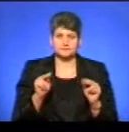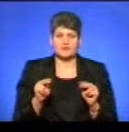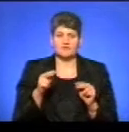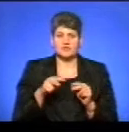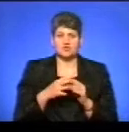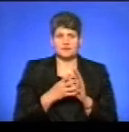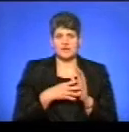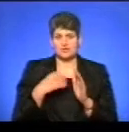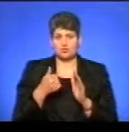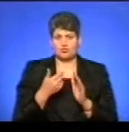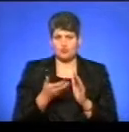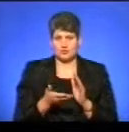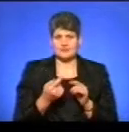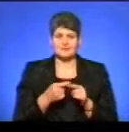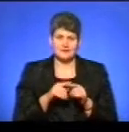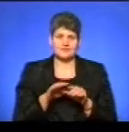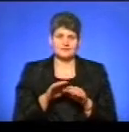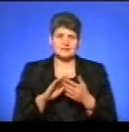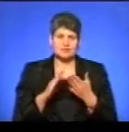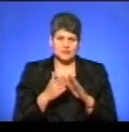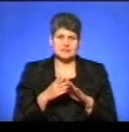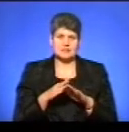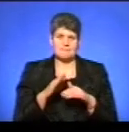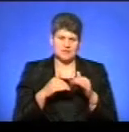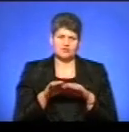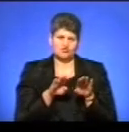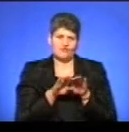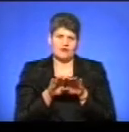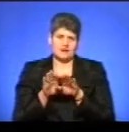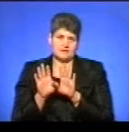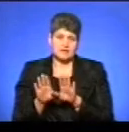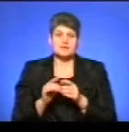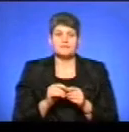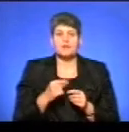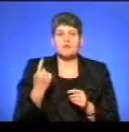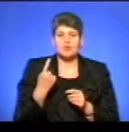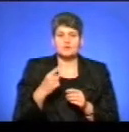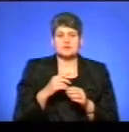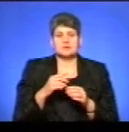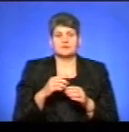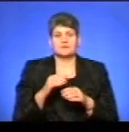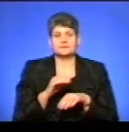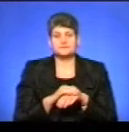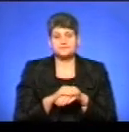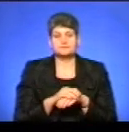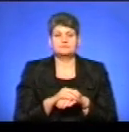2019 році. ця ситуація практично врівнюється. В цілому по області плюс освітньої субвенції 110